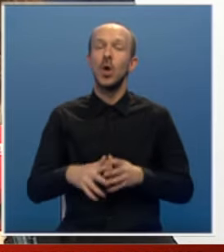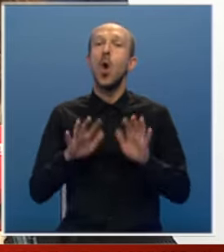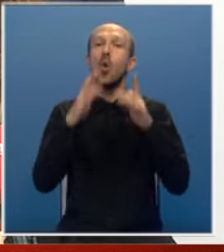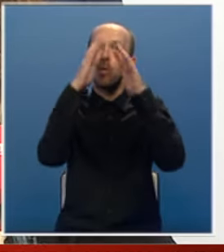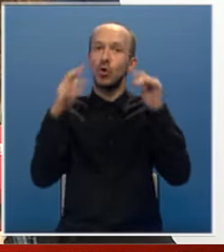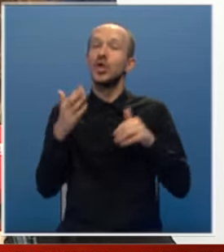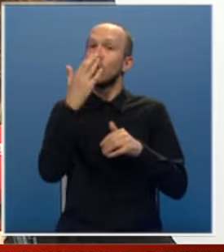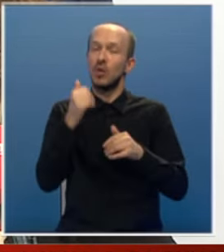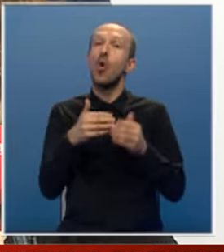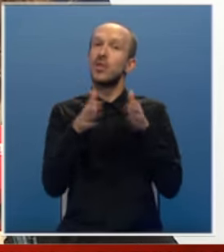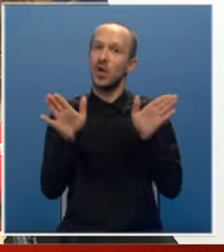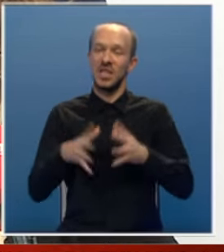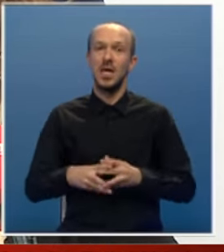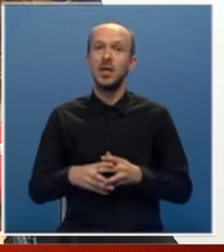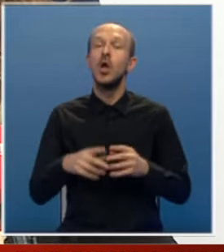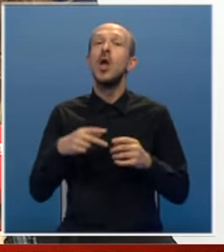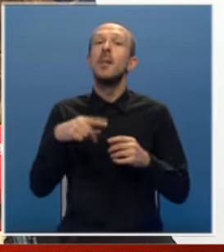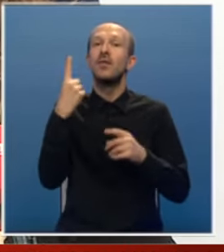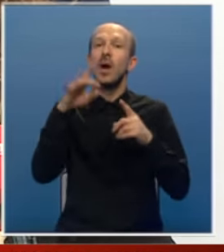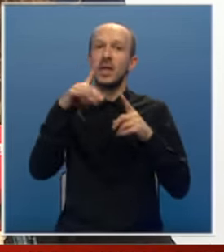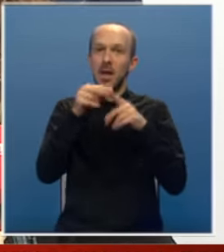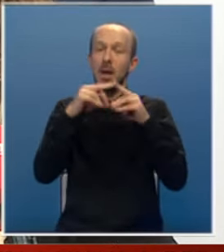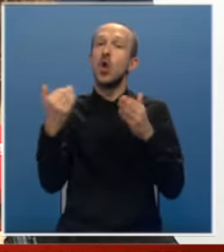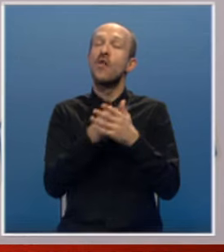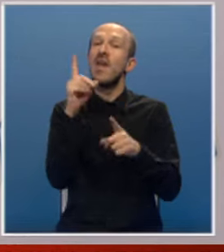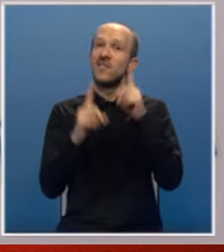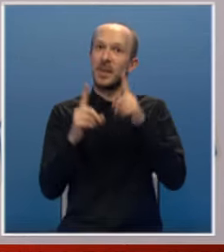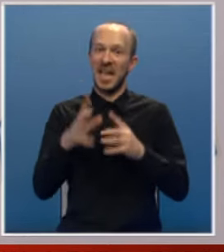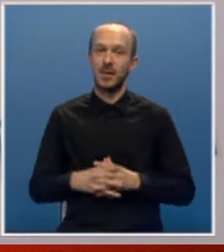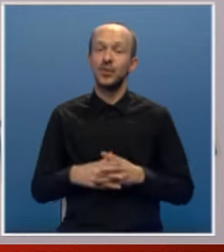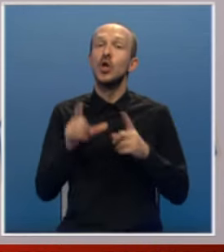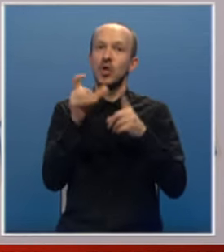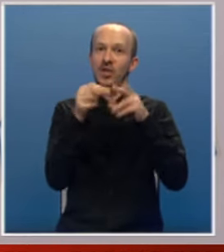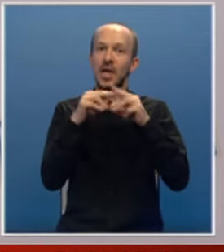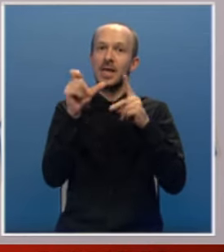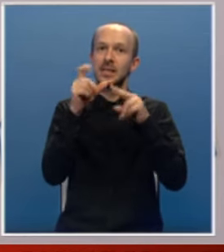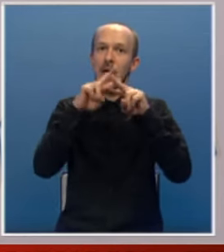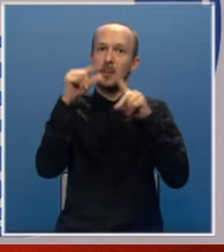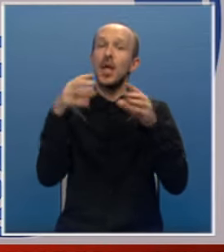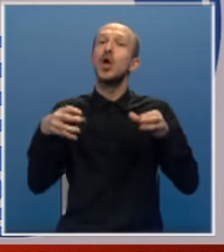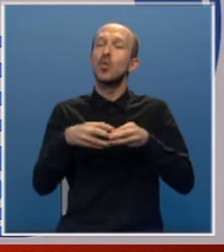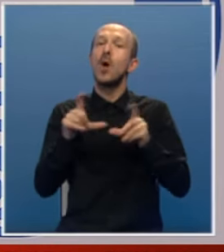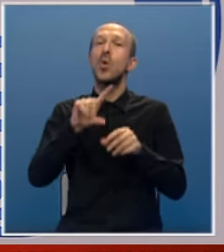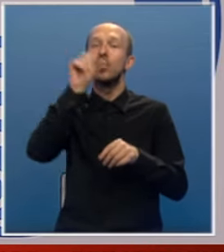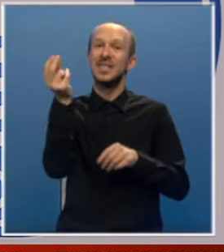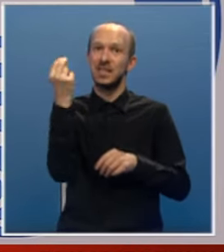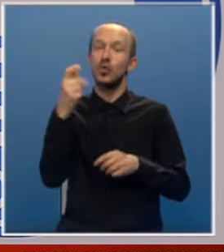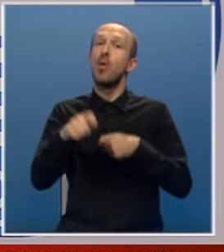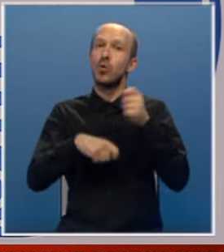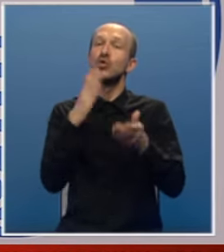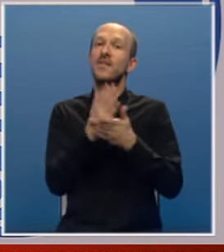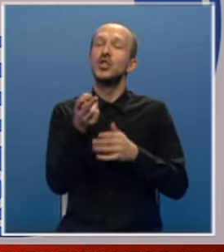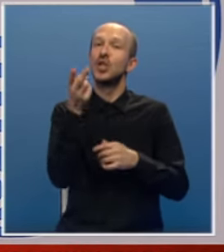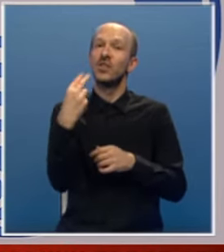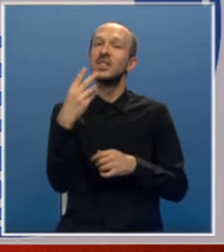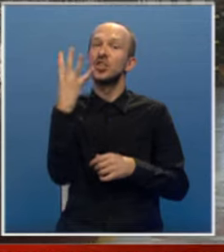Božića da ćemo otvoriti onu prvu etapu nove fabrike. Slovačka SHP grupa u Republici Srpskoj posluje već